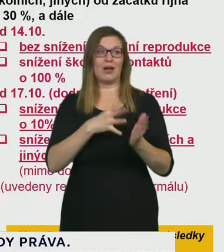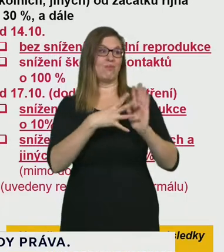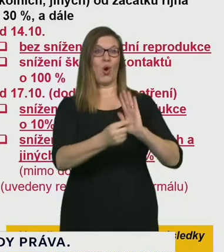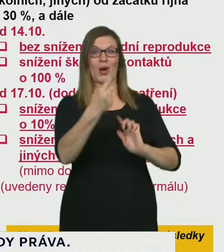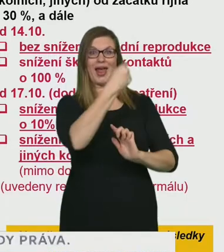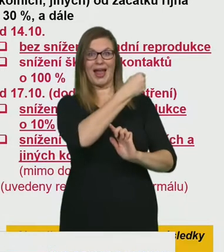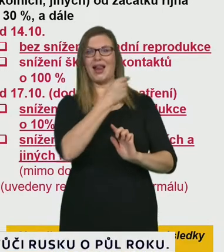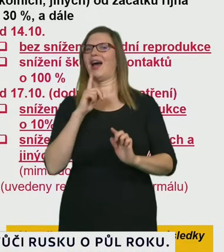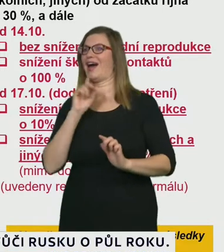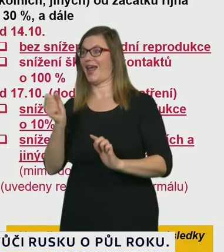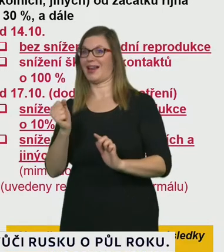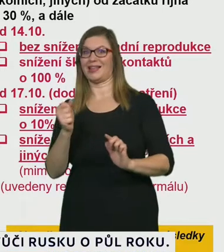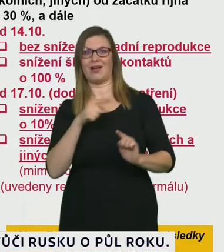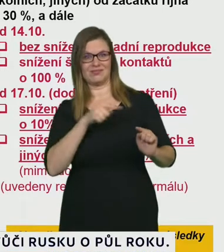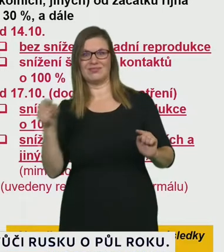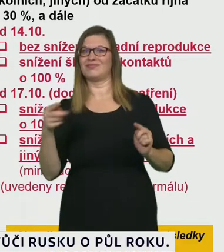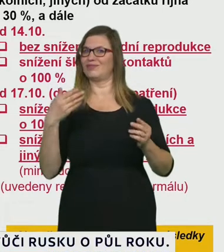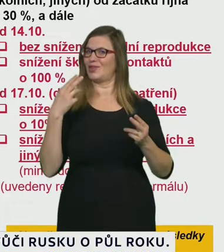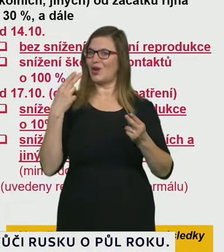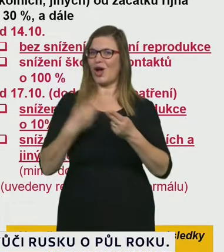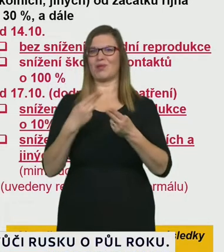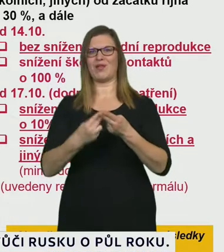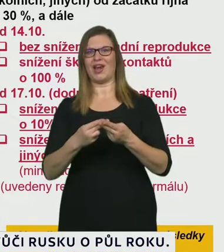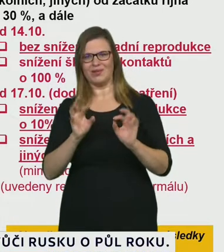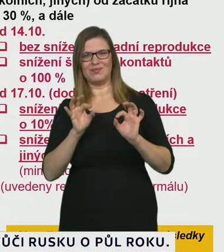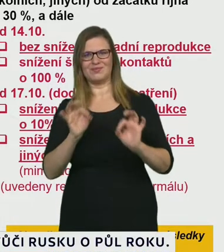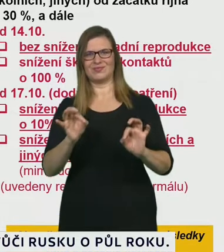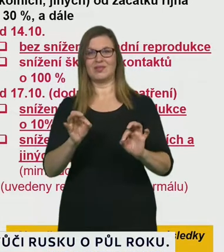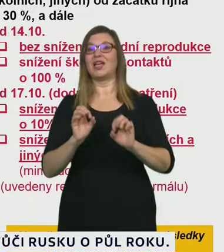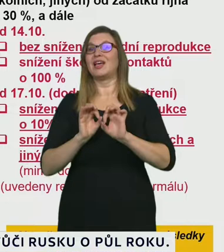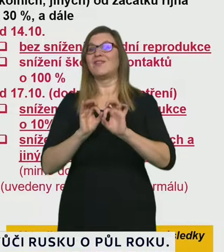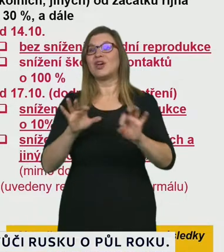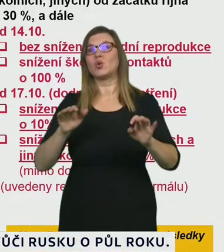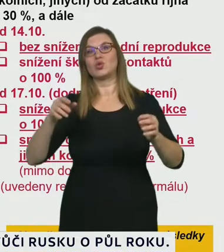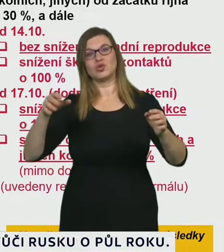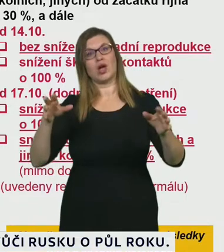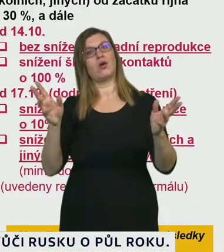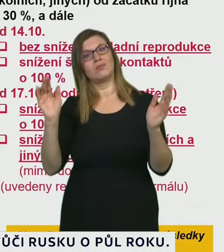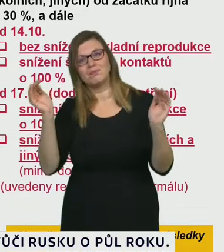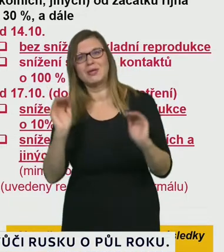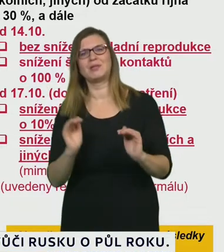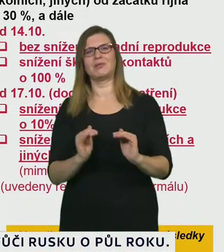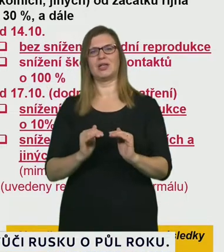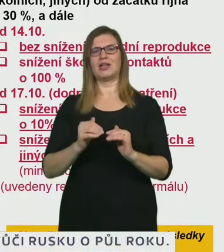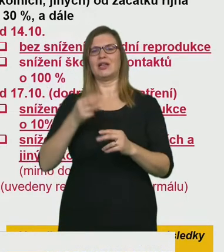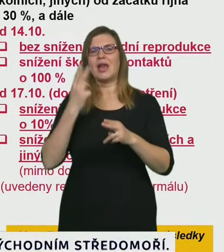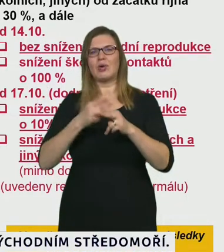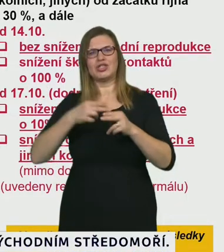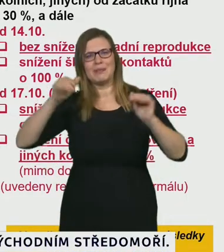listopadu skutečně tu nálož významně snížili, což je asi objektivní fakt, který je viděn i v mezinárodních srovnáních.